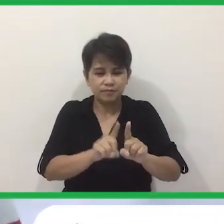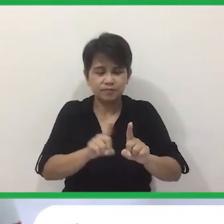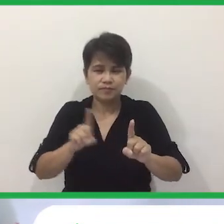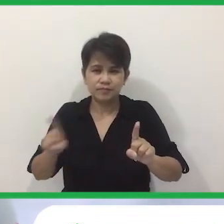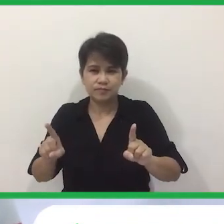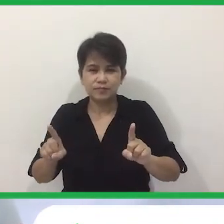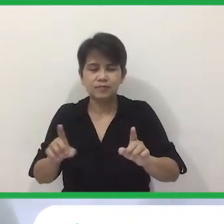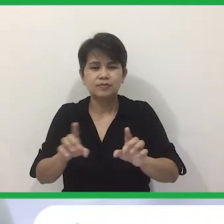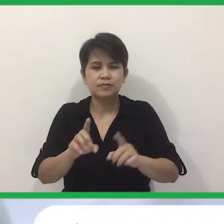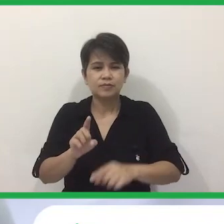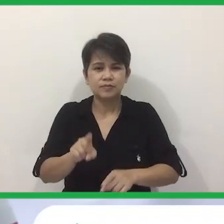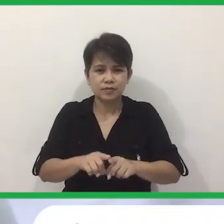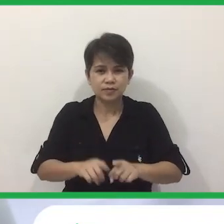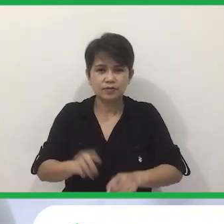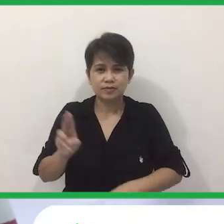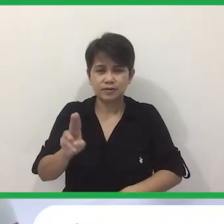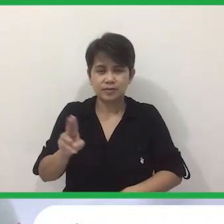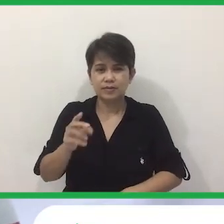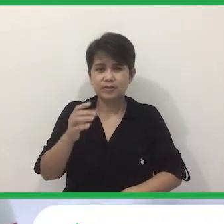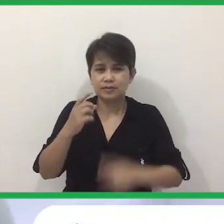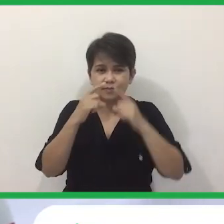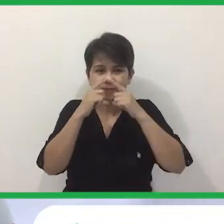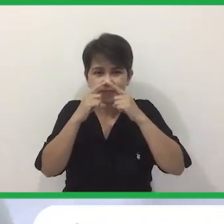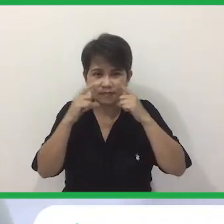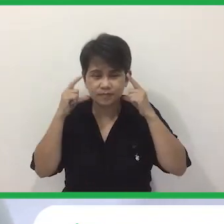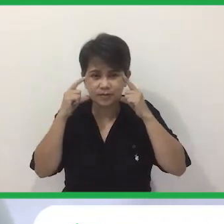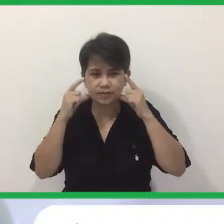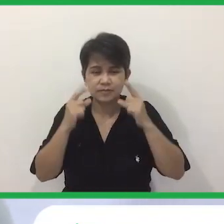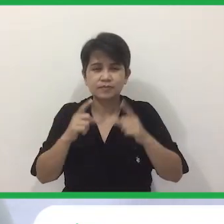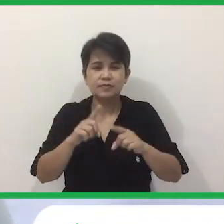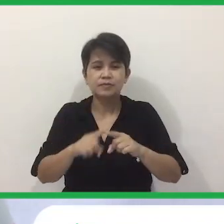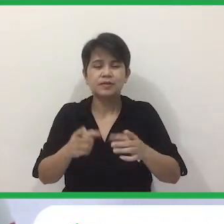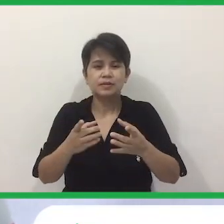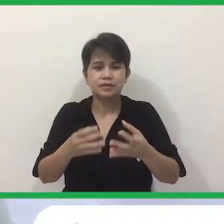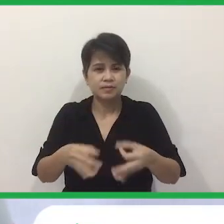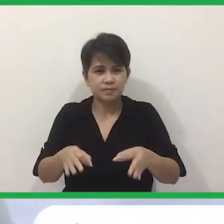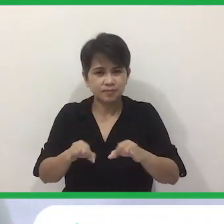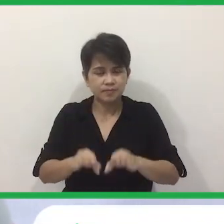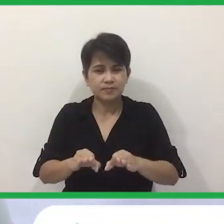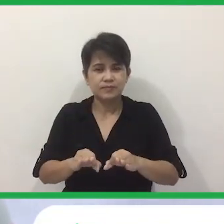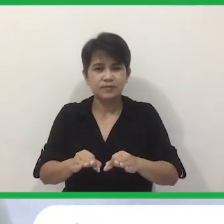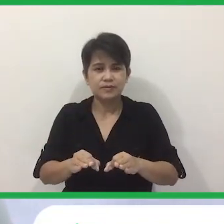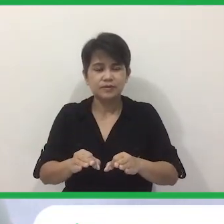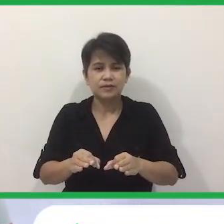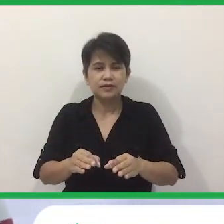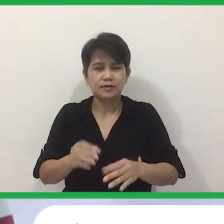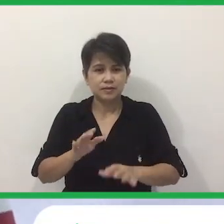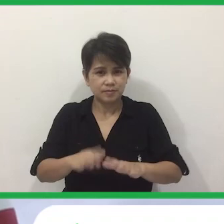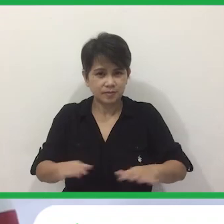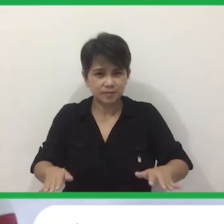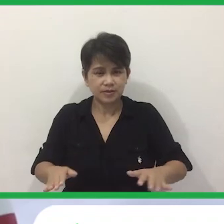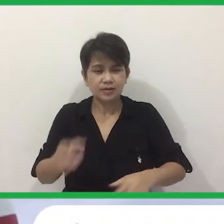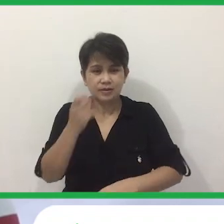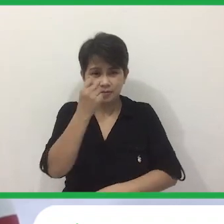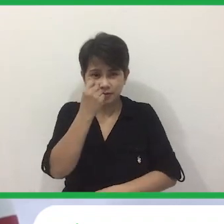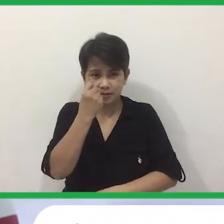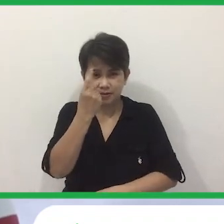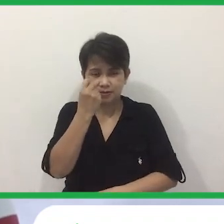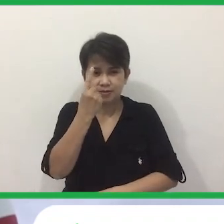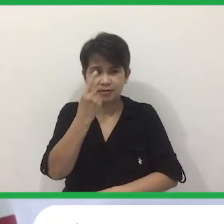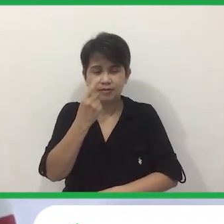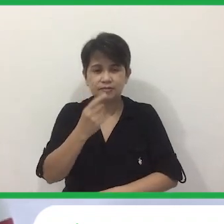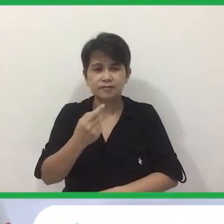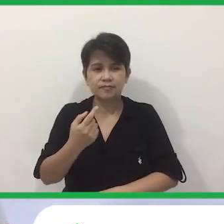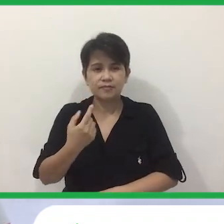Mag-iingat At Siyempre Gagamit Nung Mascara Pero Pinaka Importante Dito Ay Mas Maunawaan Nila Na Ginagawa